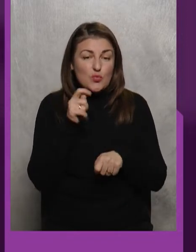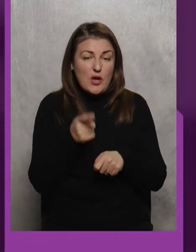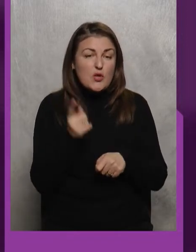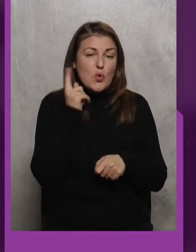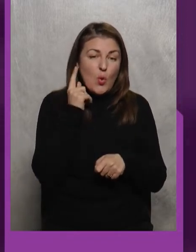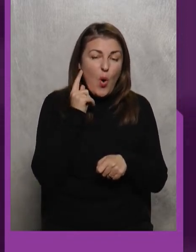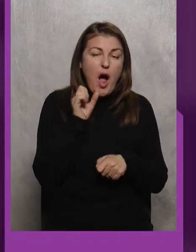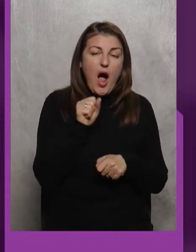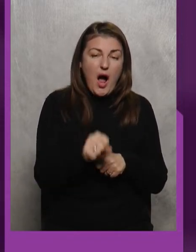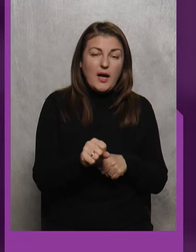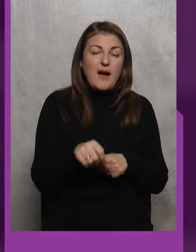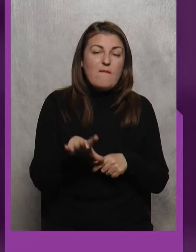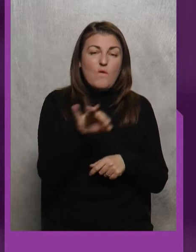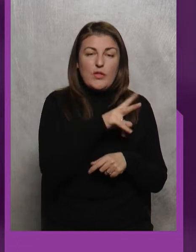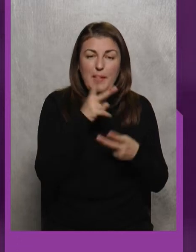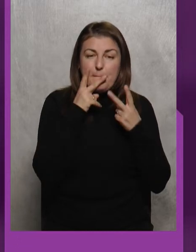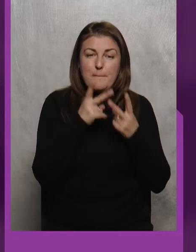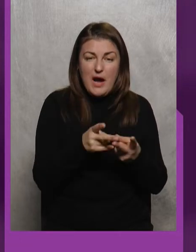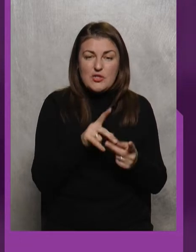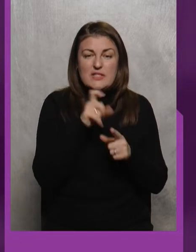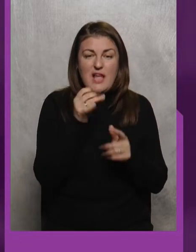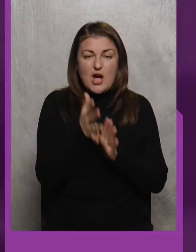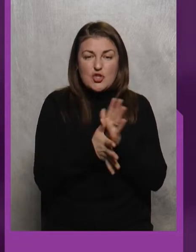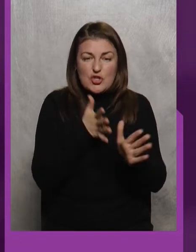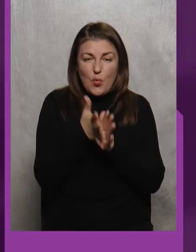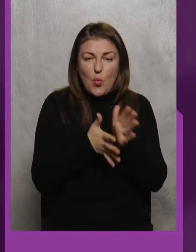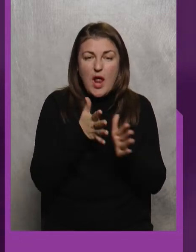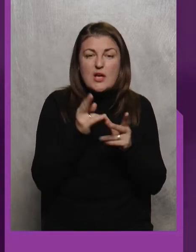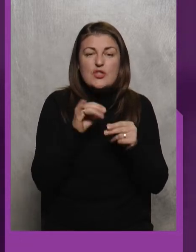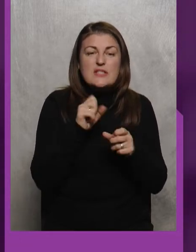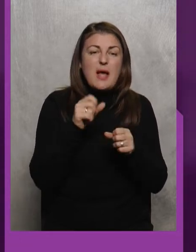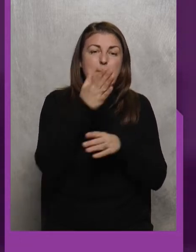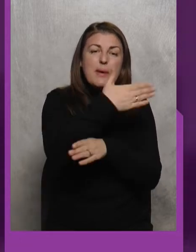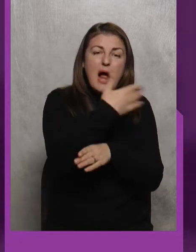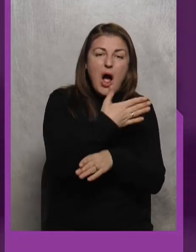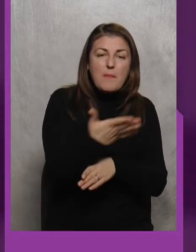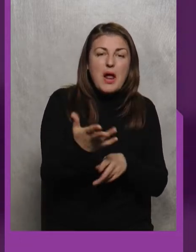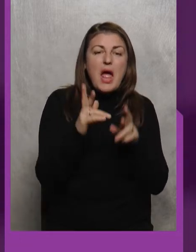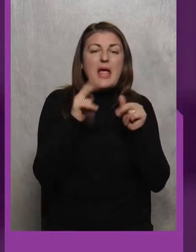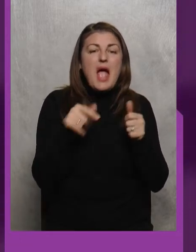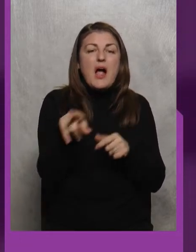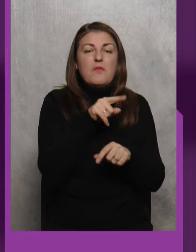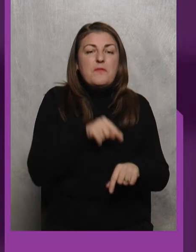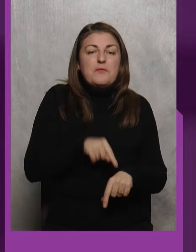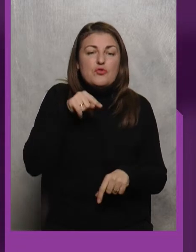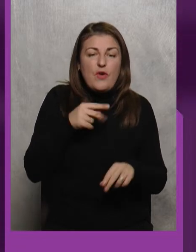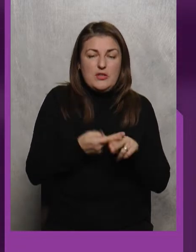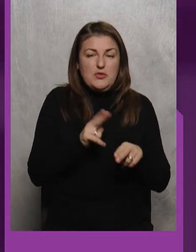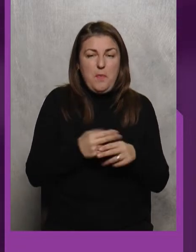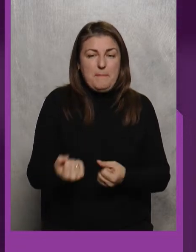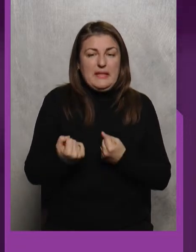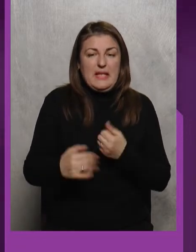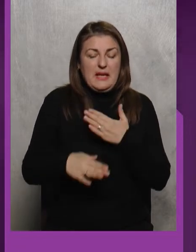слуху А вони бачать За жестикуляцією Чи за прапорами От як вони відчувають Оцю